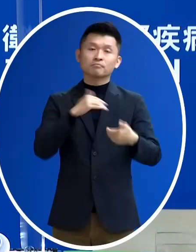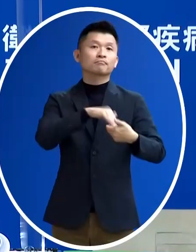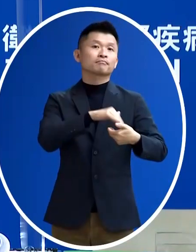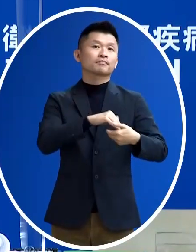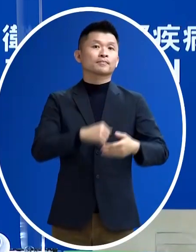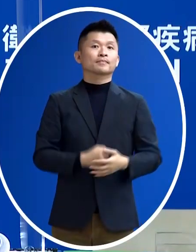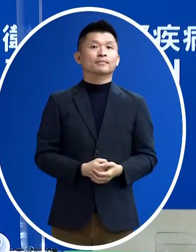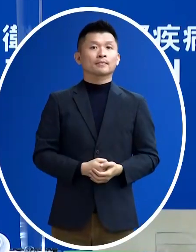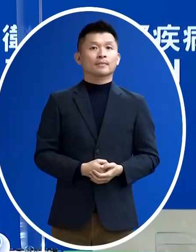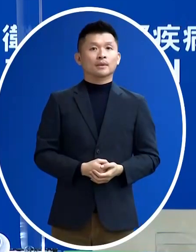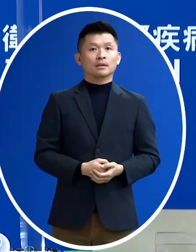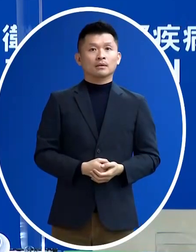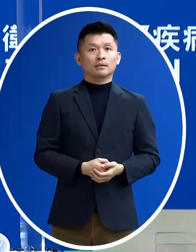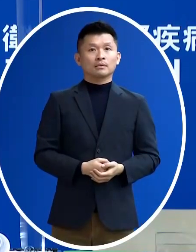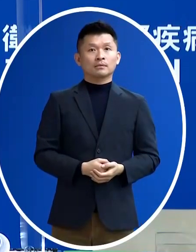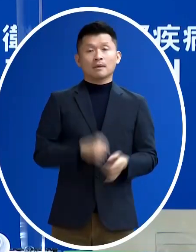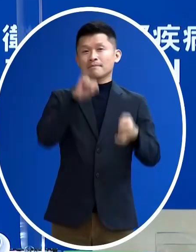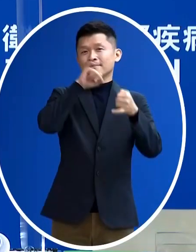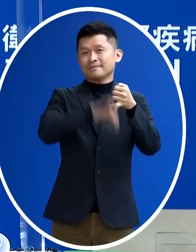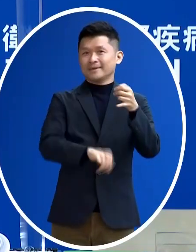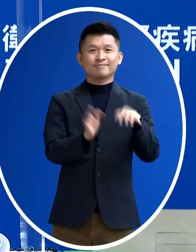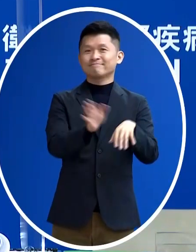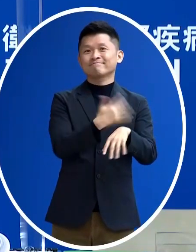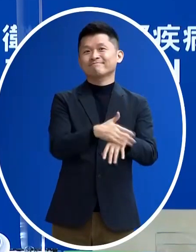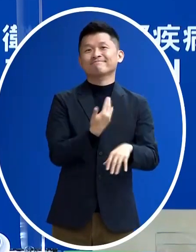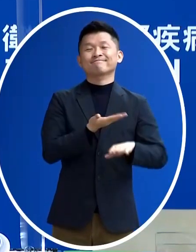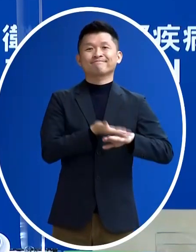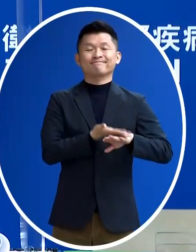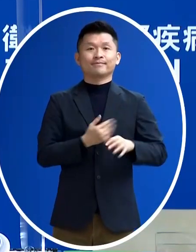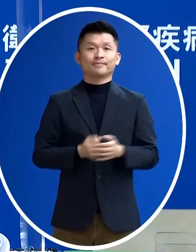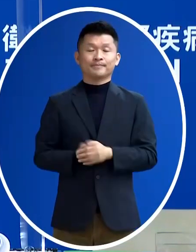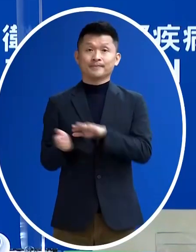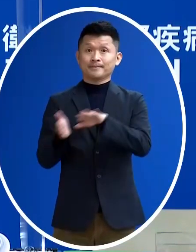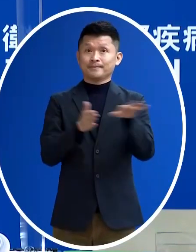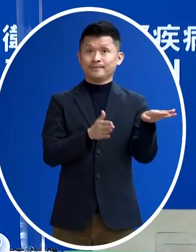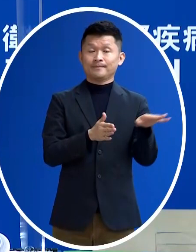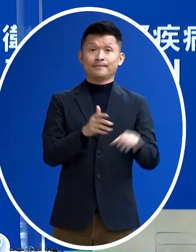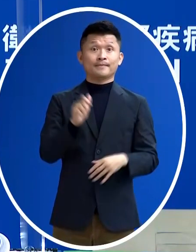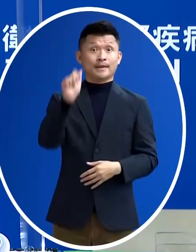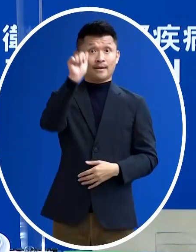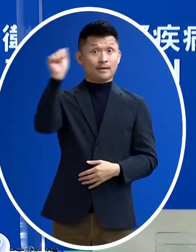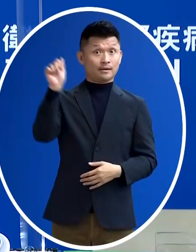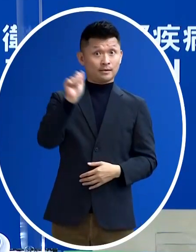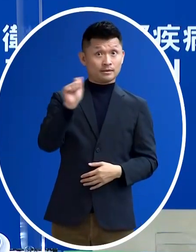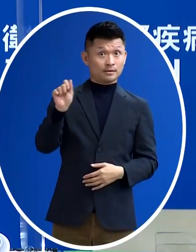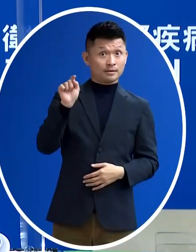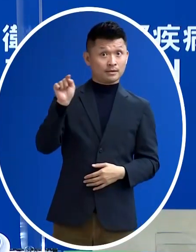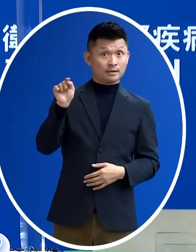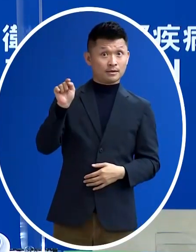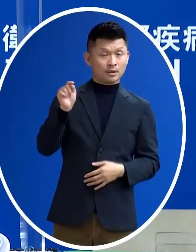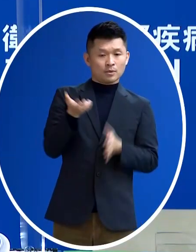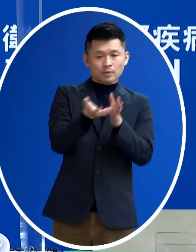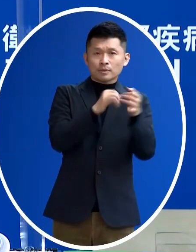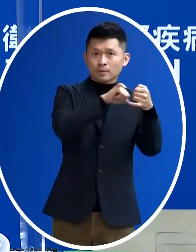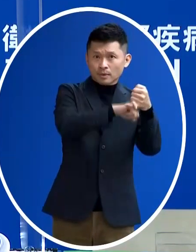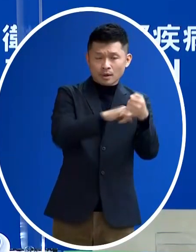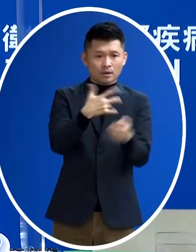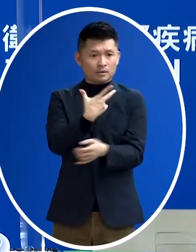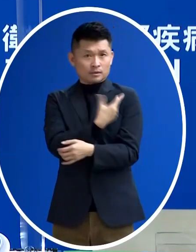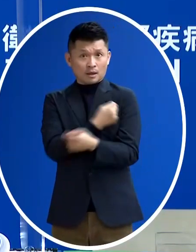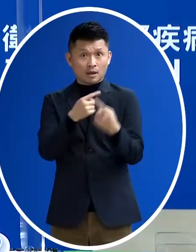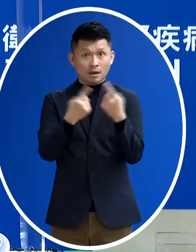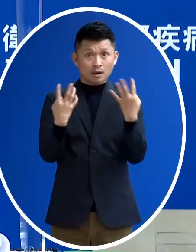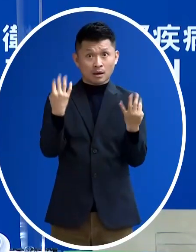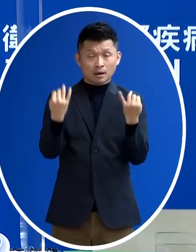這個這個應該不會跳票那再來就是有關AZ的預約跟施打因為